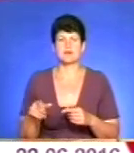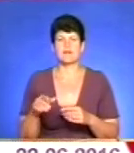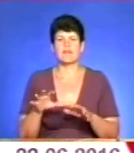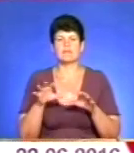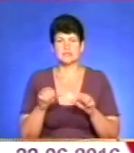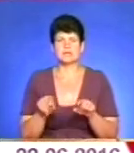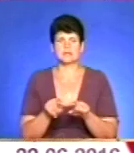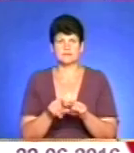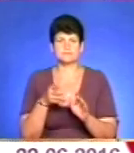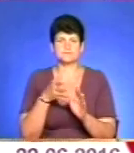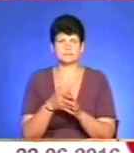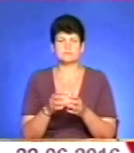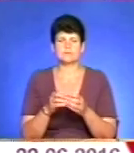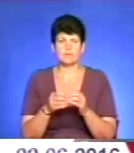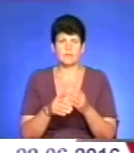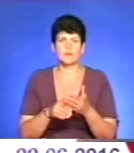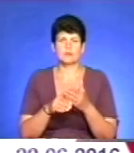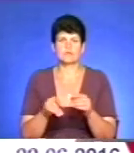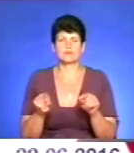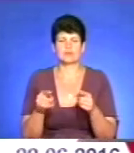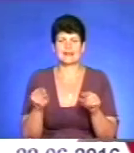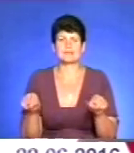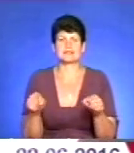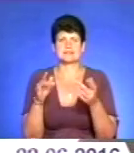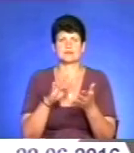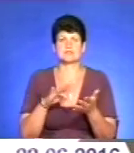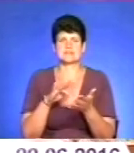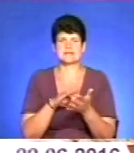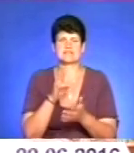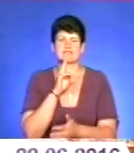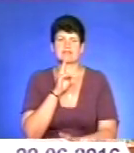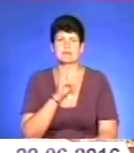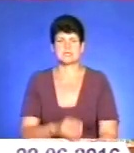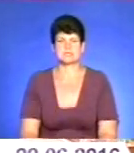осторонь проблеми. Ймовірно, вона посприяє у створенні реабілітаційного центру у Кременці. Дякую за перегляд!